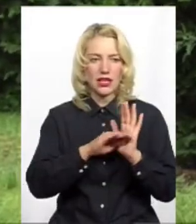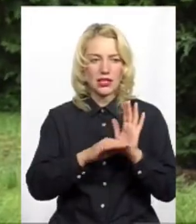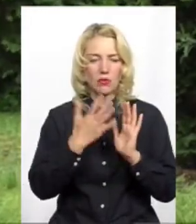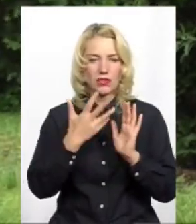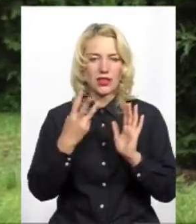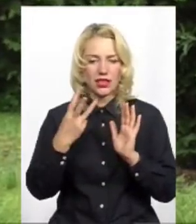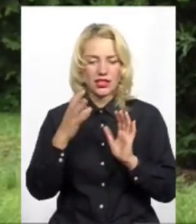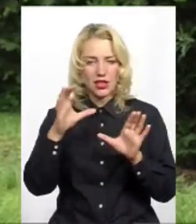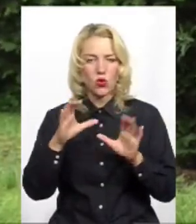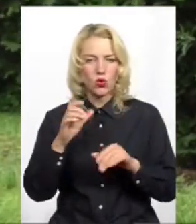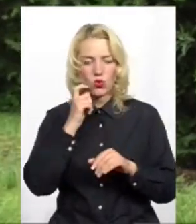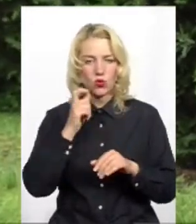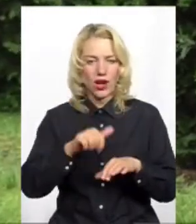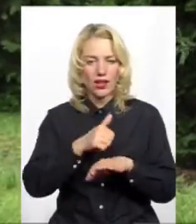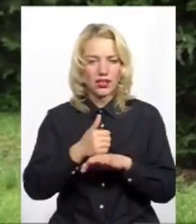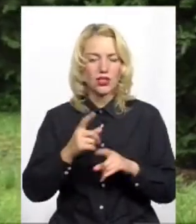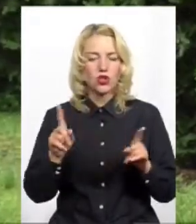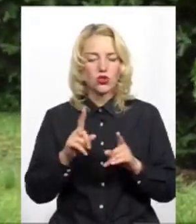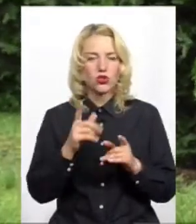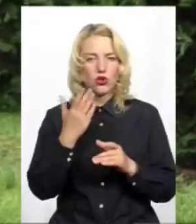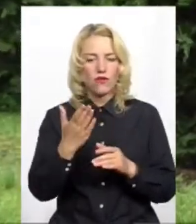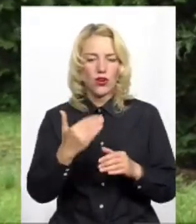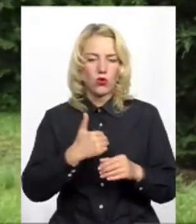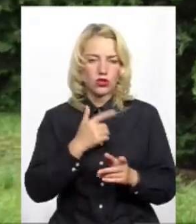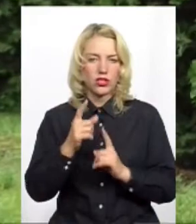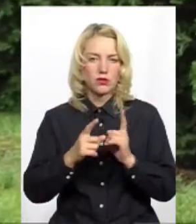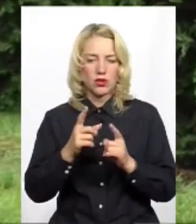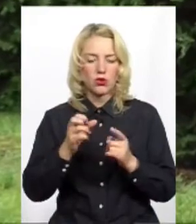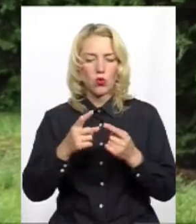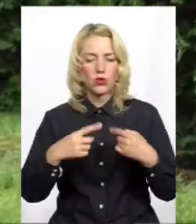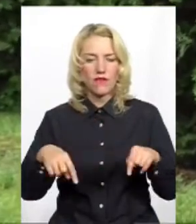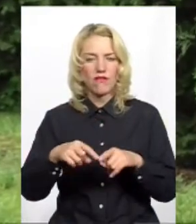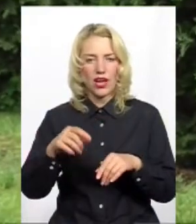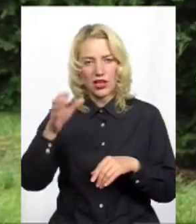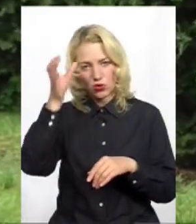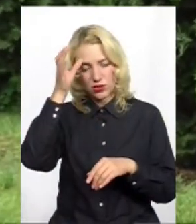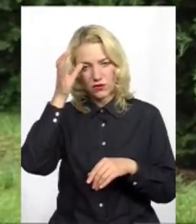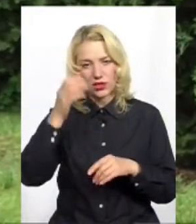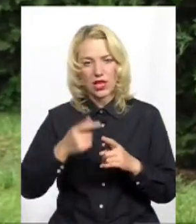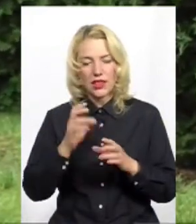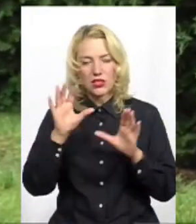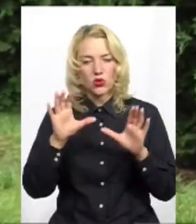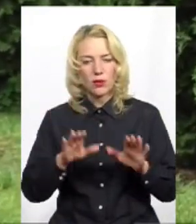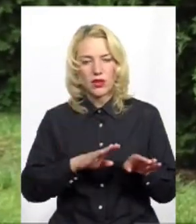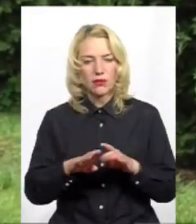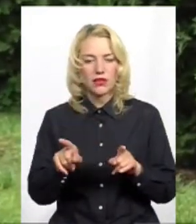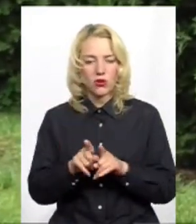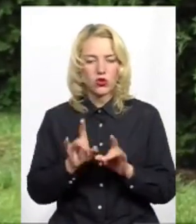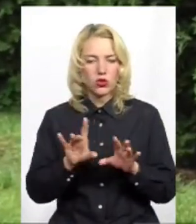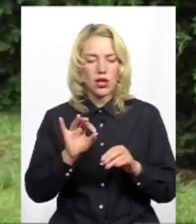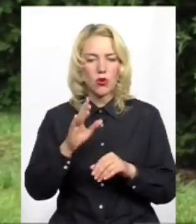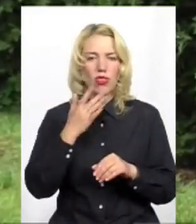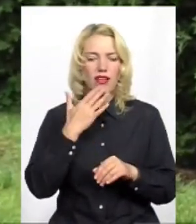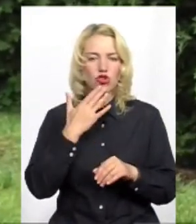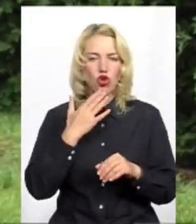України. Що ви збираєтесь змінювати в сфері освіти на законодавчому рівні? Поясніть також вашу ідею створення Національного фонду, в якому